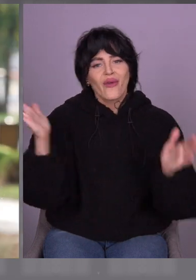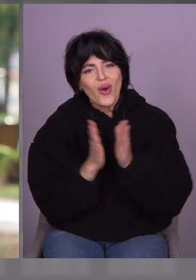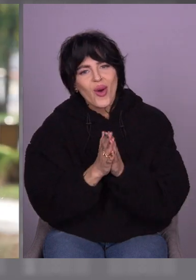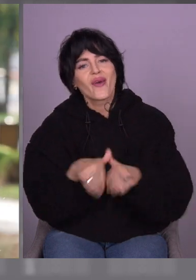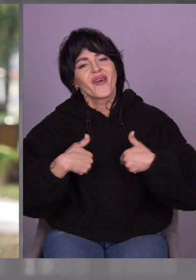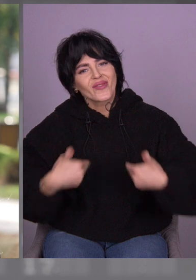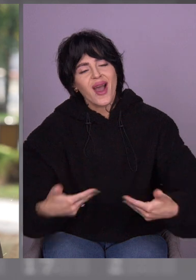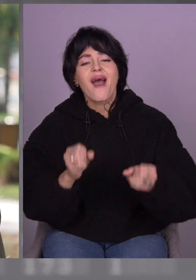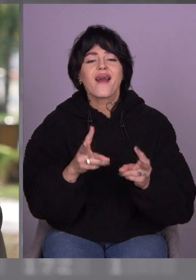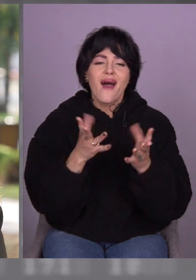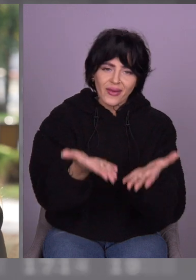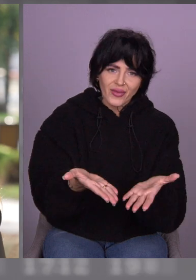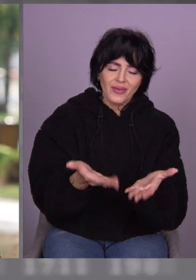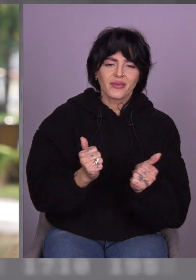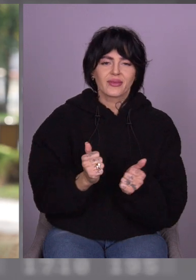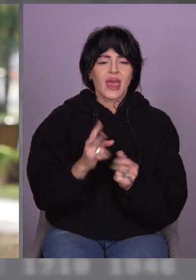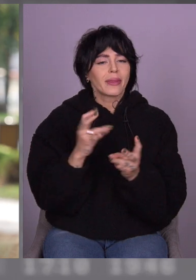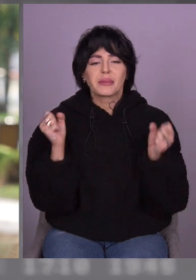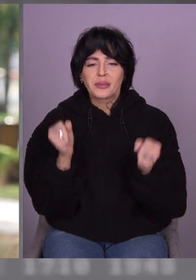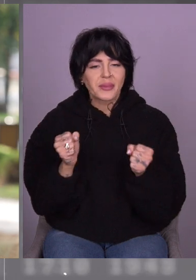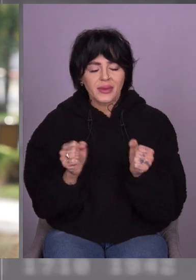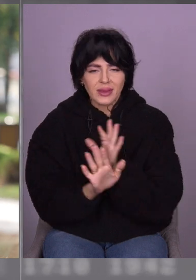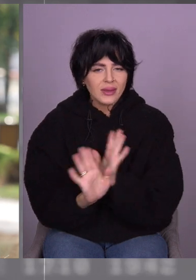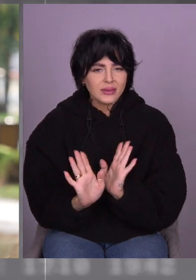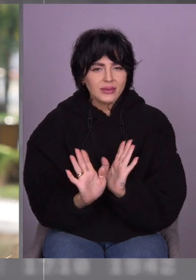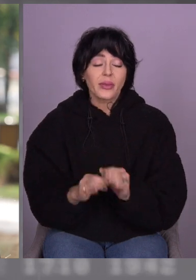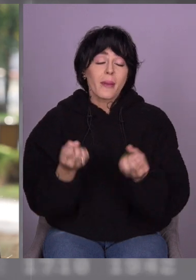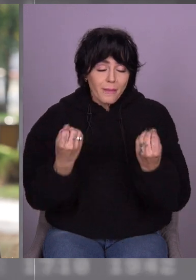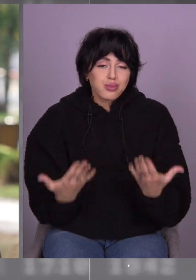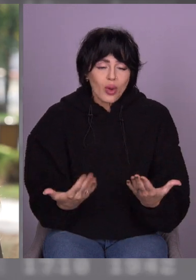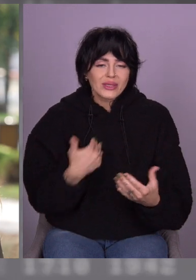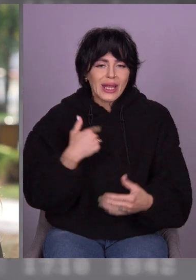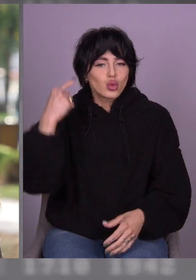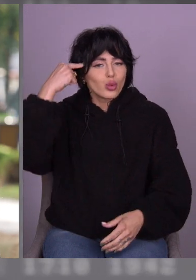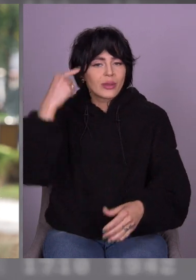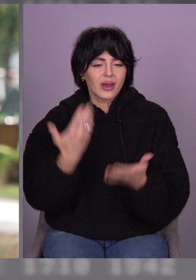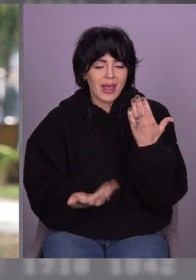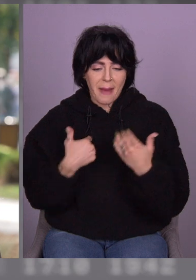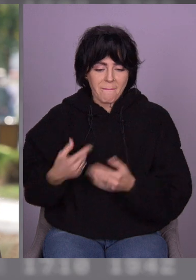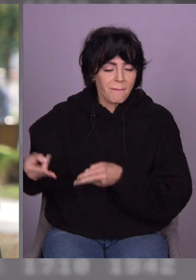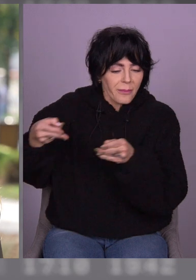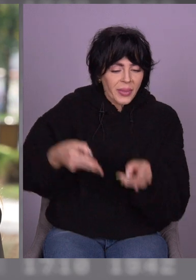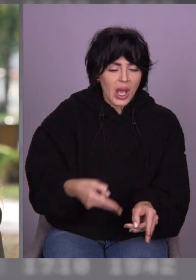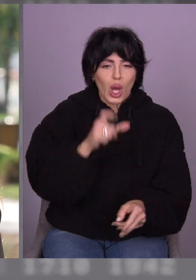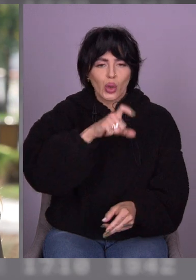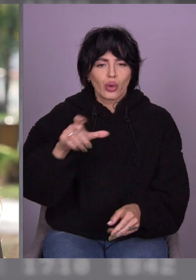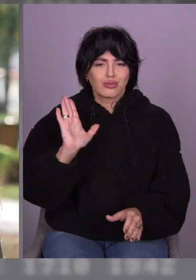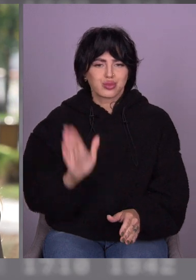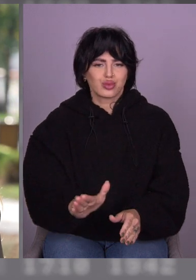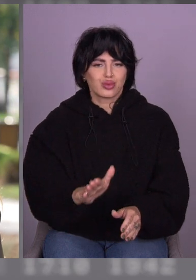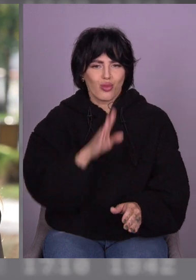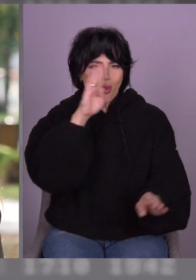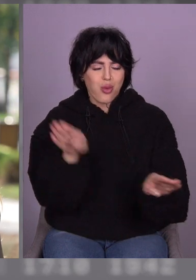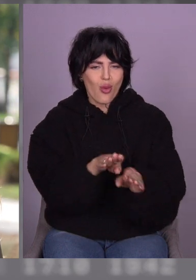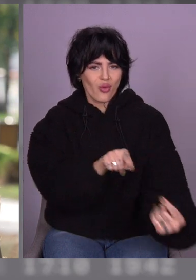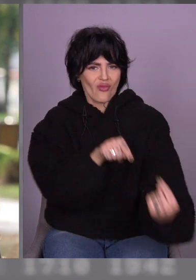як вам? Ну, там, не бійтеся. Просто я думала, що я приїду, і люди будуть ставитися до мене ворожі, що, типу, я